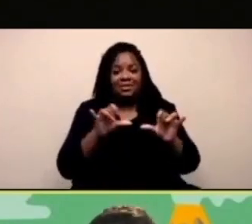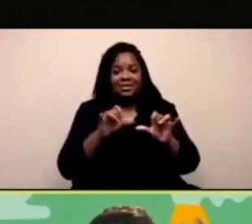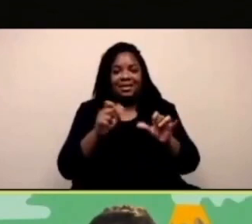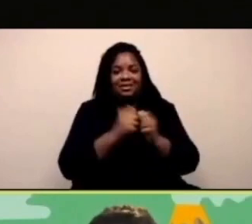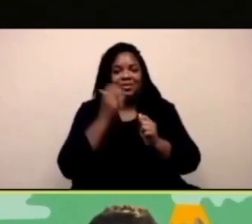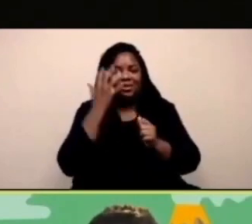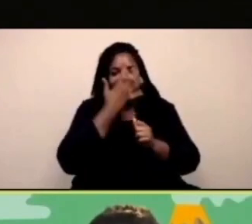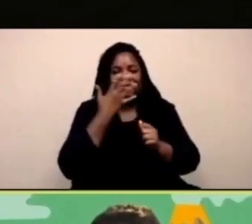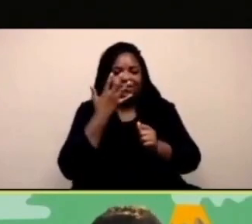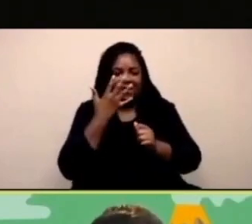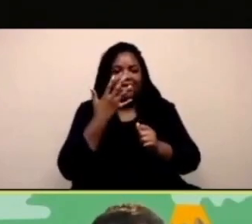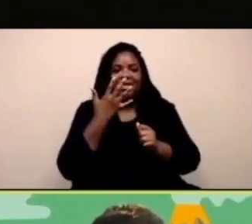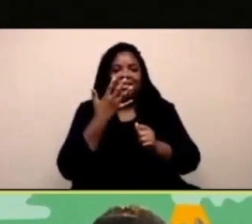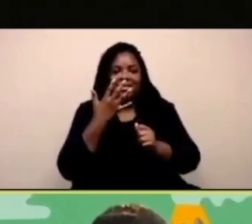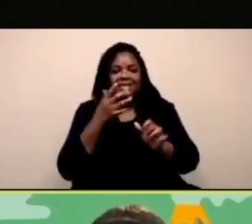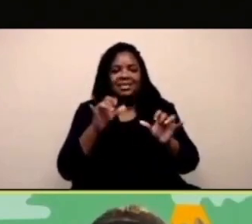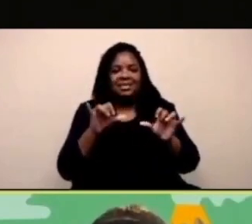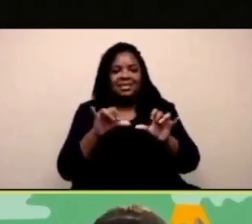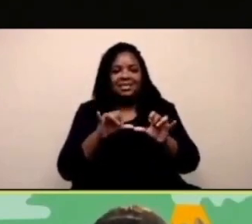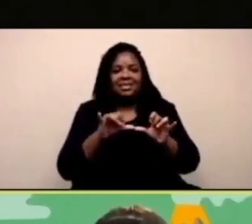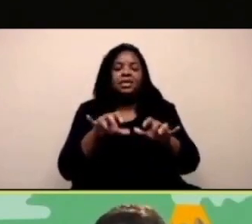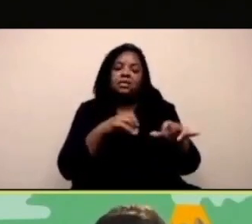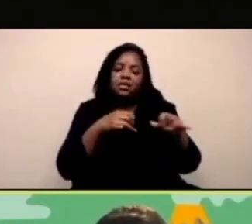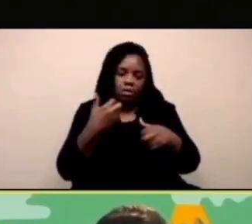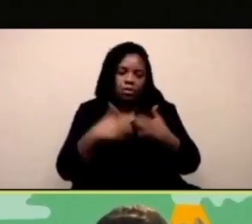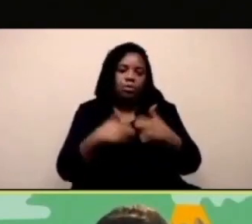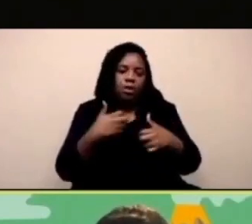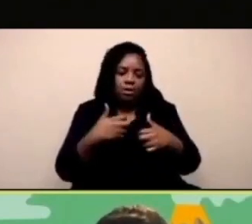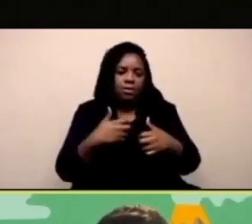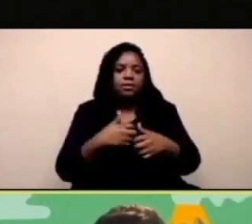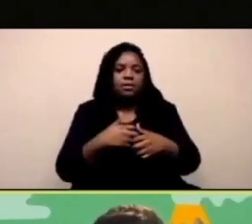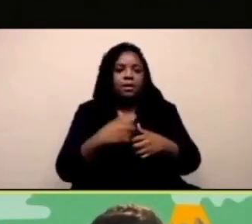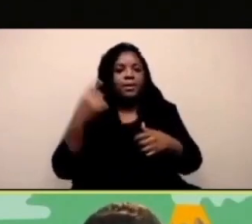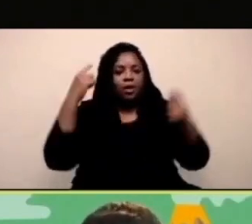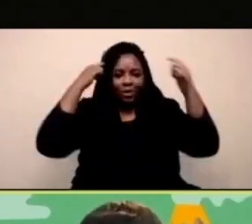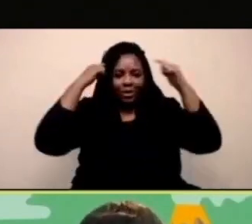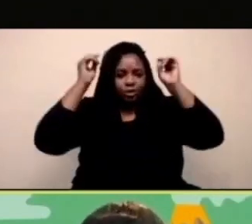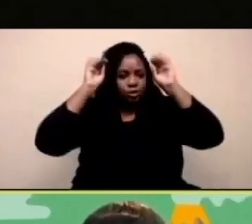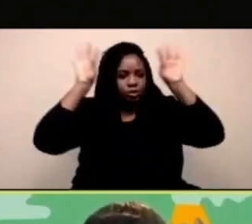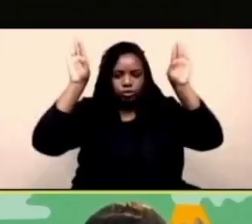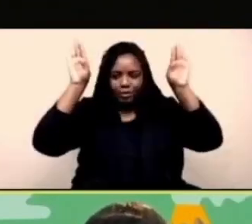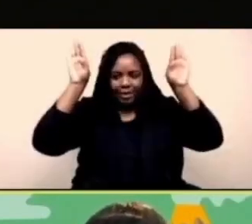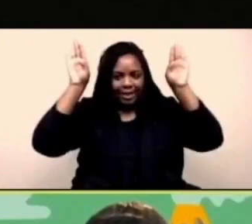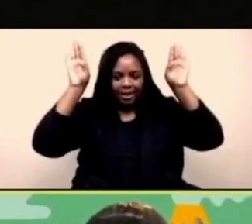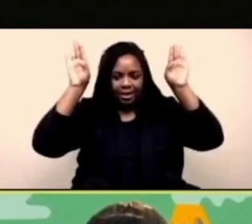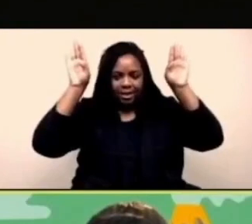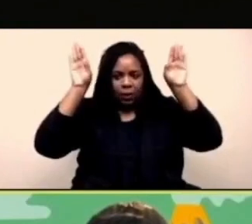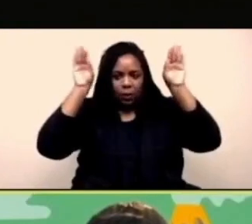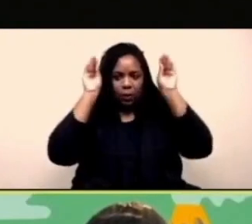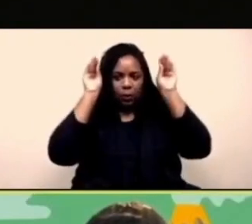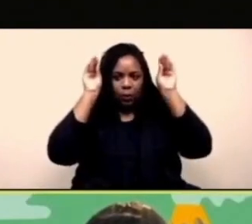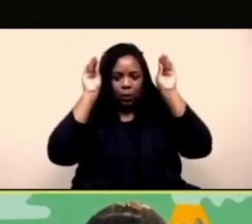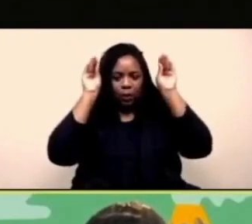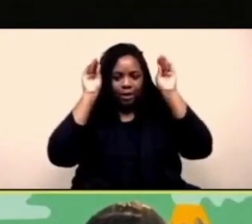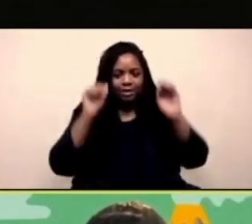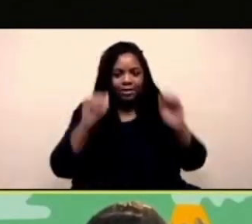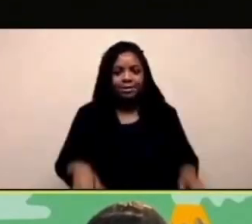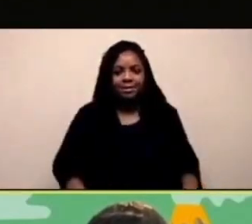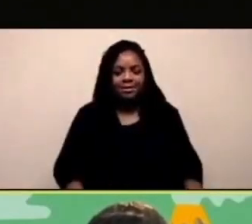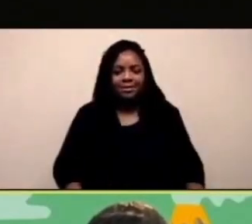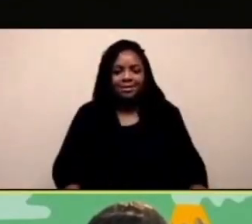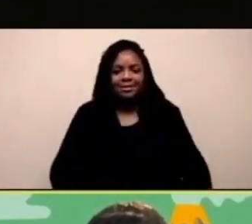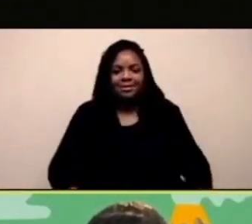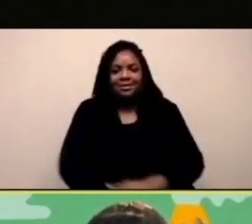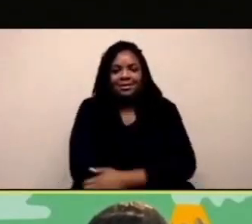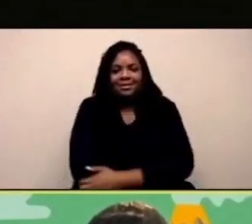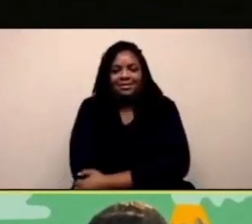aggiungiamo quel blocco che dice cambiare la misura.